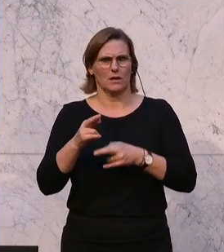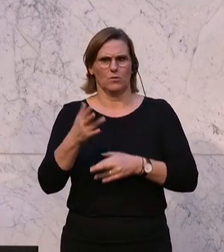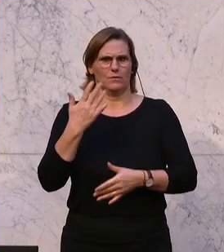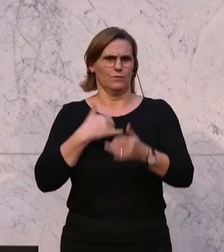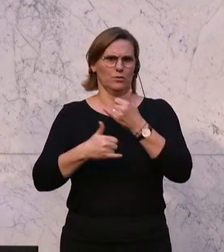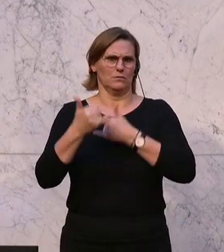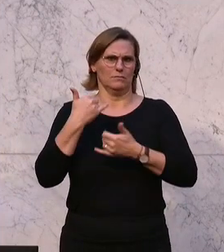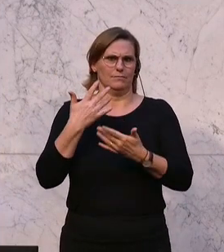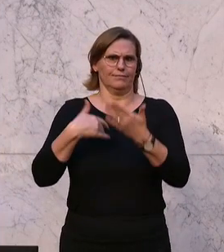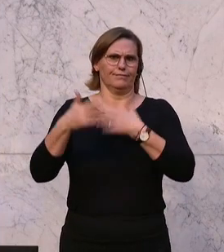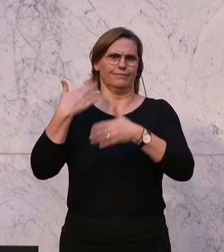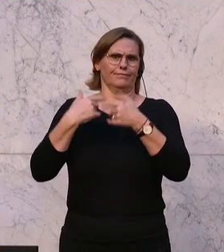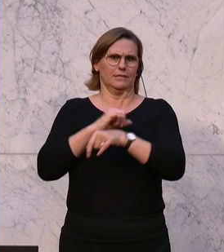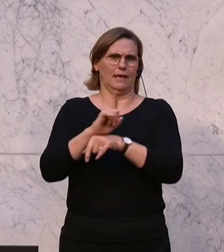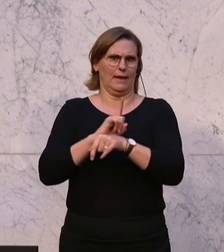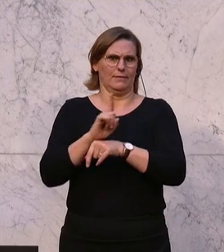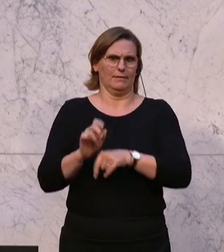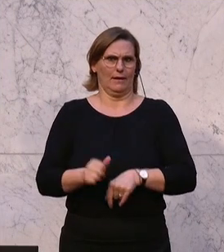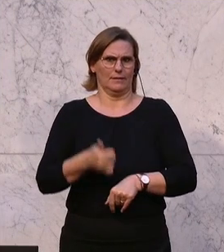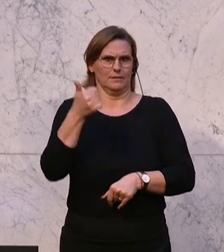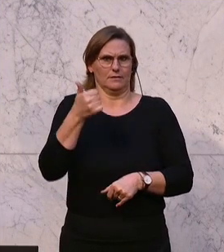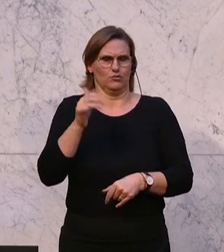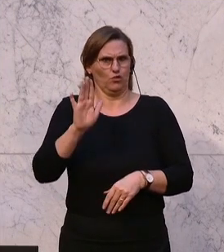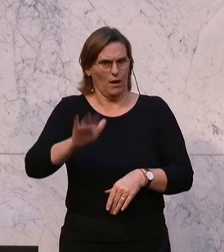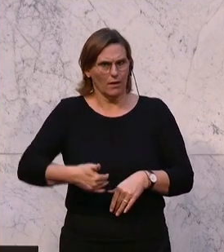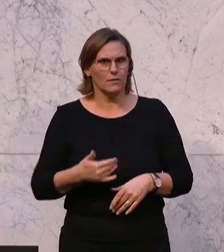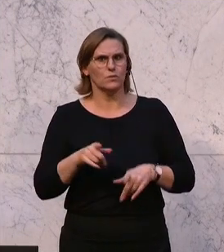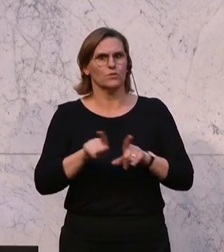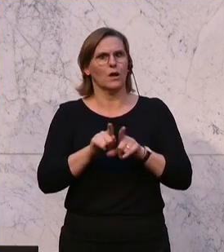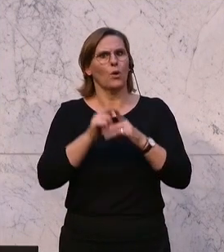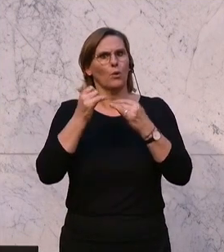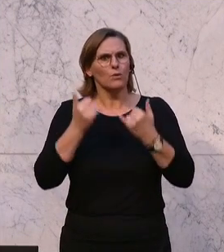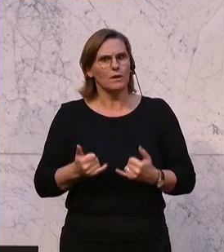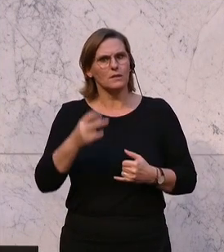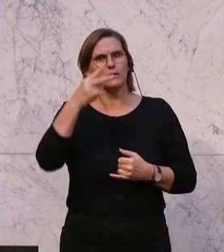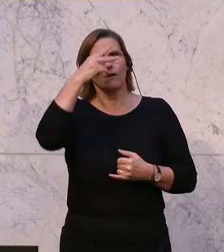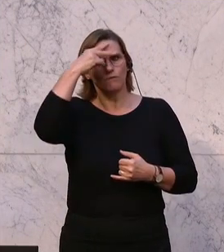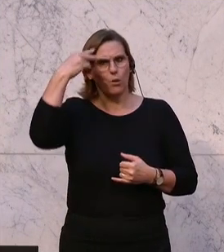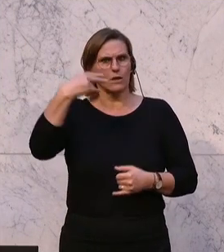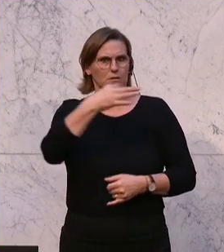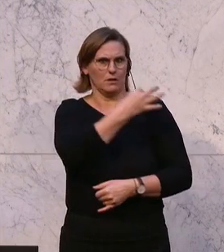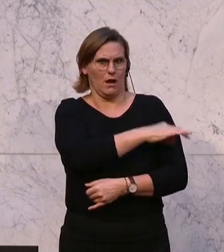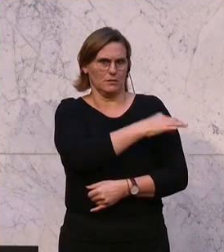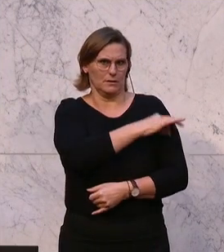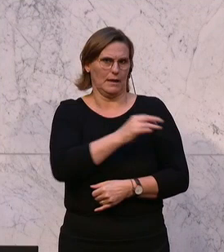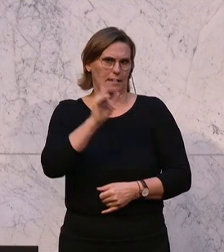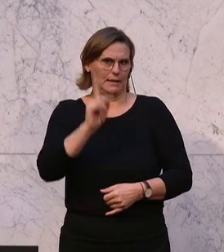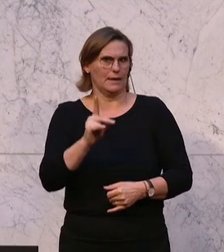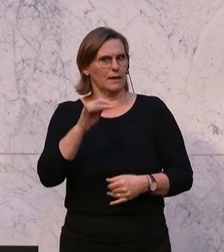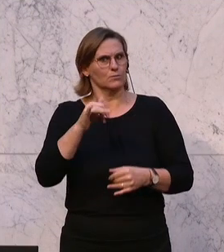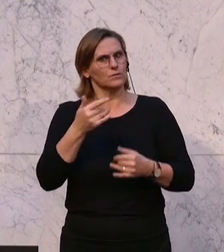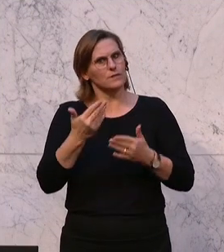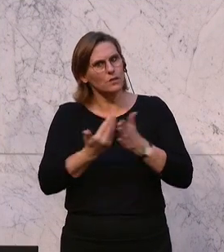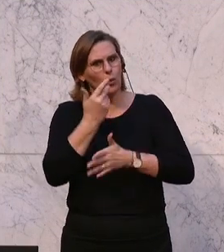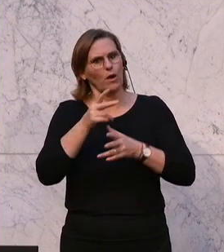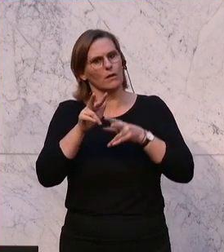und es ist wichtig, dass hoffentlich bald ein Volkskanzler Herbert Kickl hier einmal das alles in den Griff bekommt und einmal